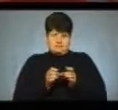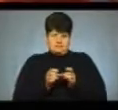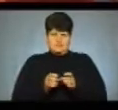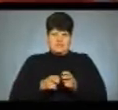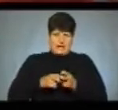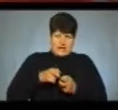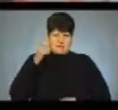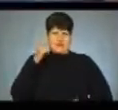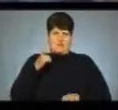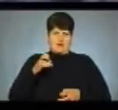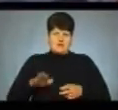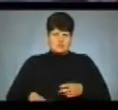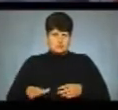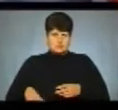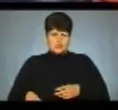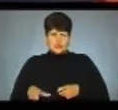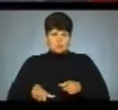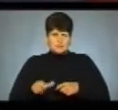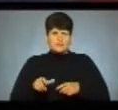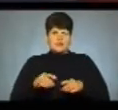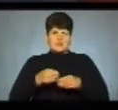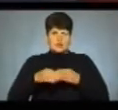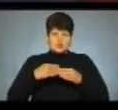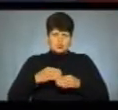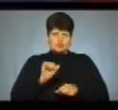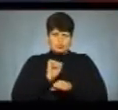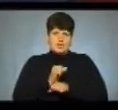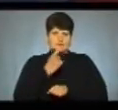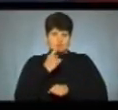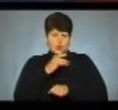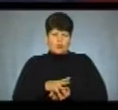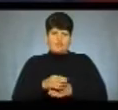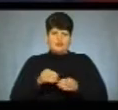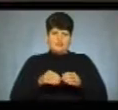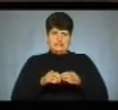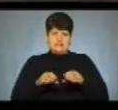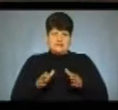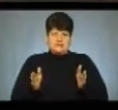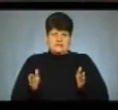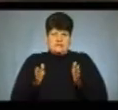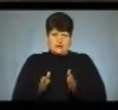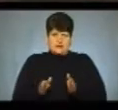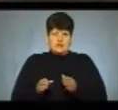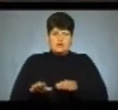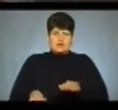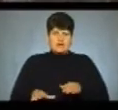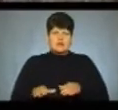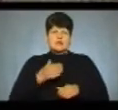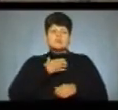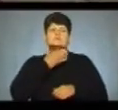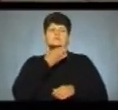хребта та черепно-мозкова травма. Найперше медики накладають джгут для зупинки кровотечі, шини для фіксації ніг та комірець для фіксації шиї.